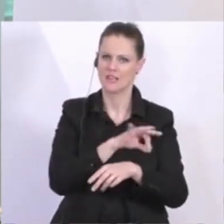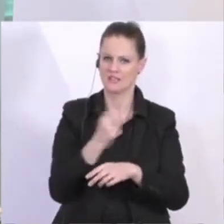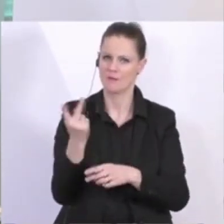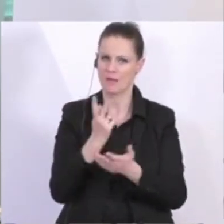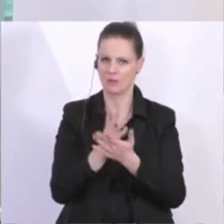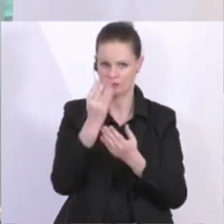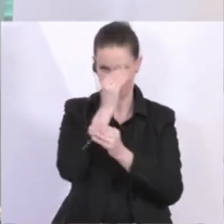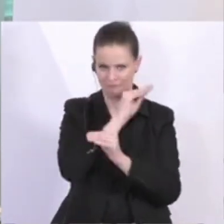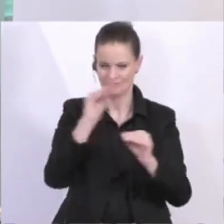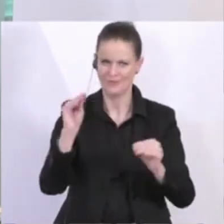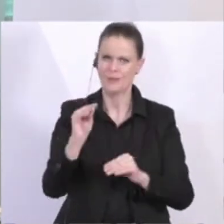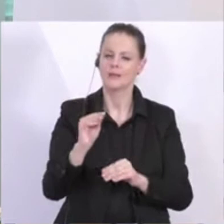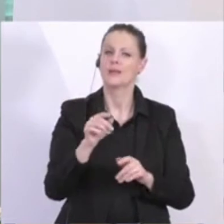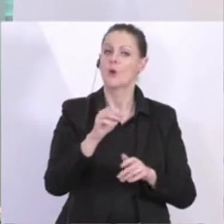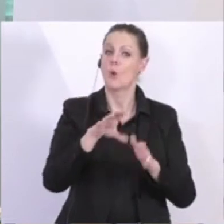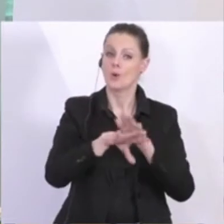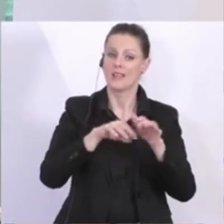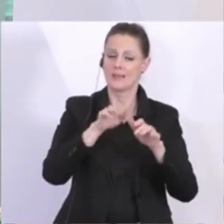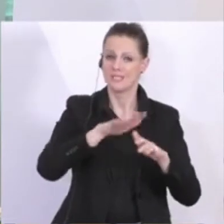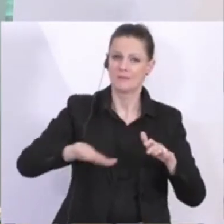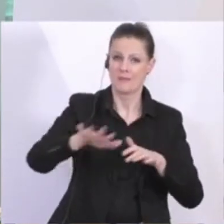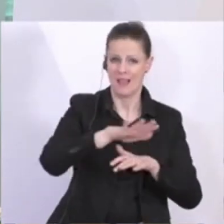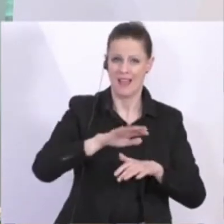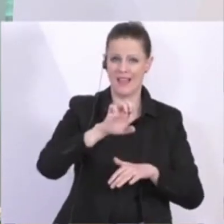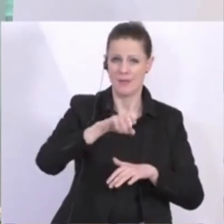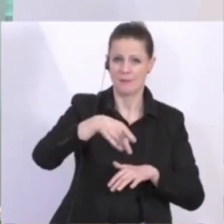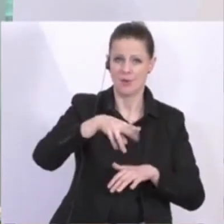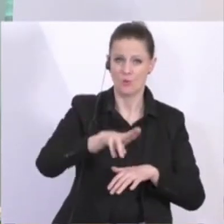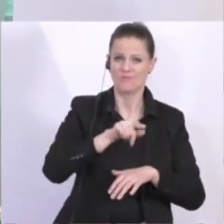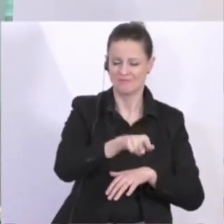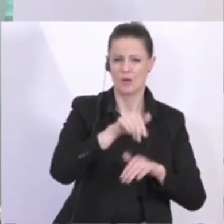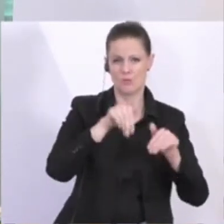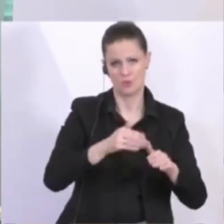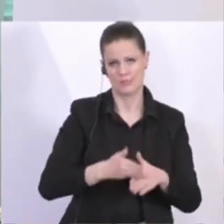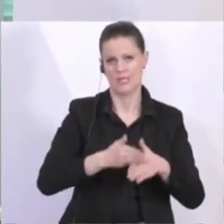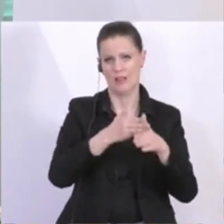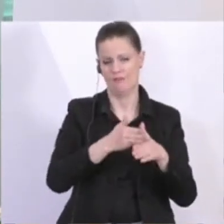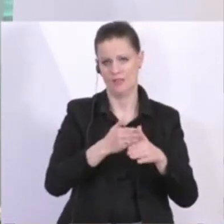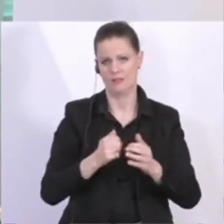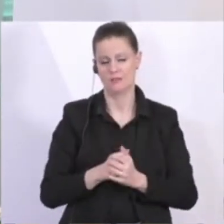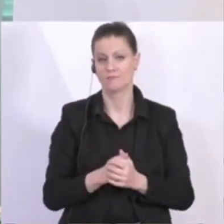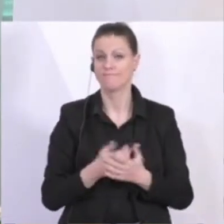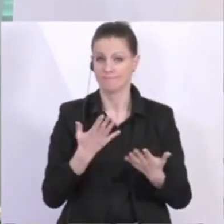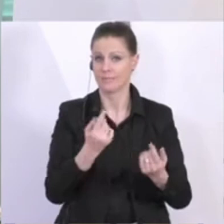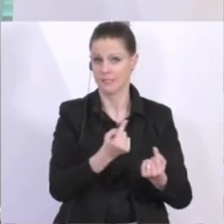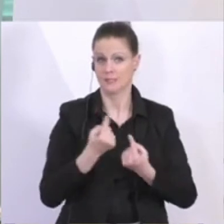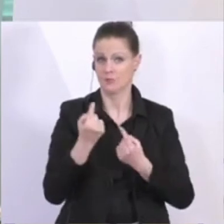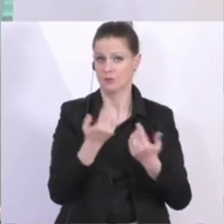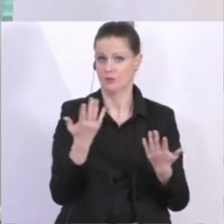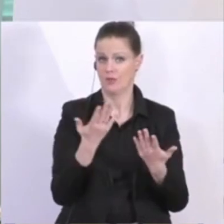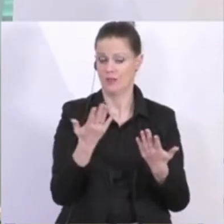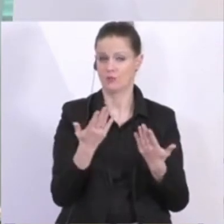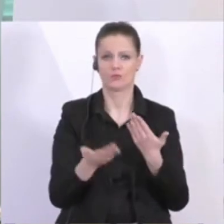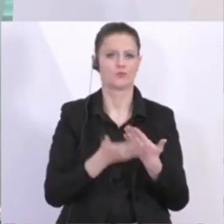dass man den Kleinsten im Unternehmensbereich hilft. Den EPUs etc. Denn dort gibt es natürlich die Situation, dass